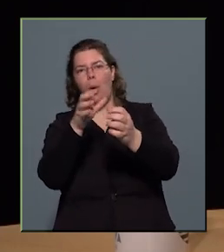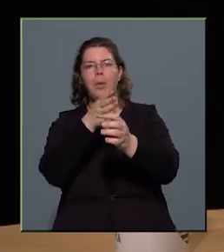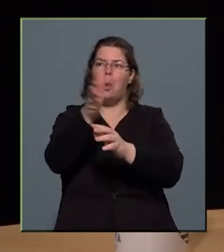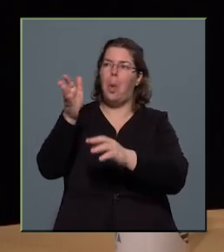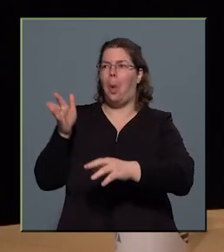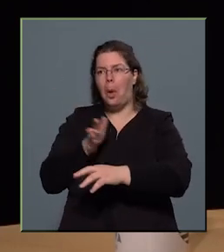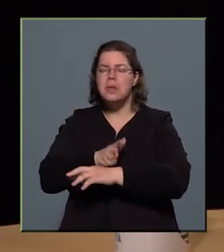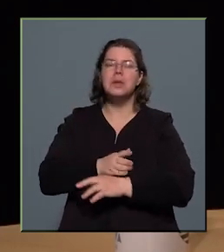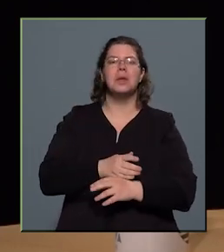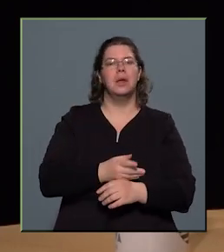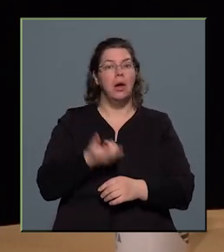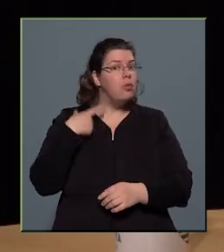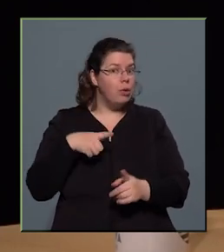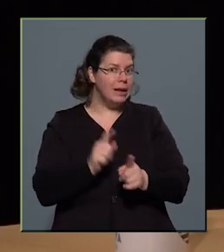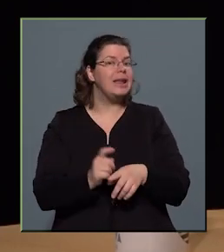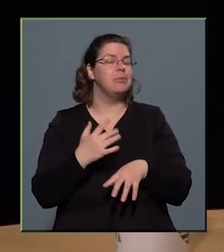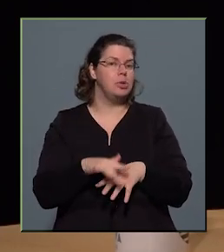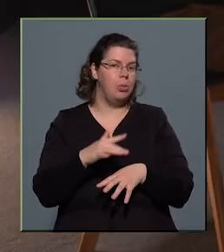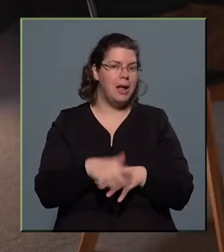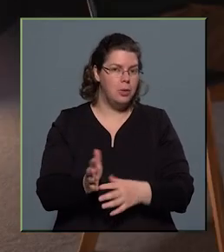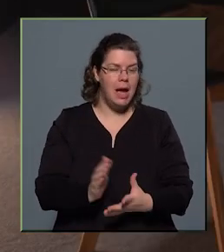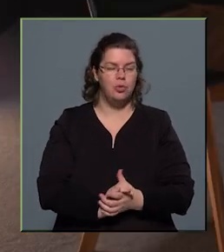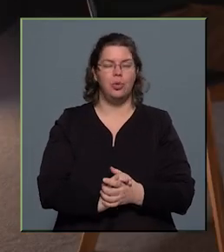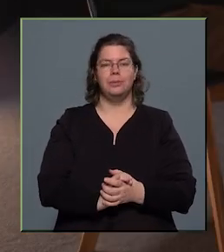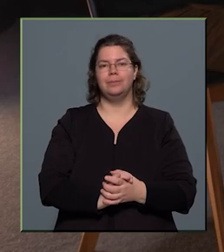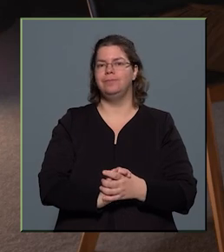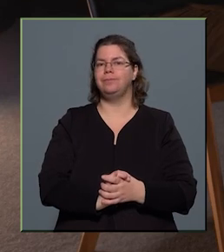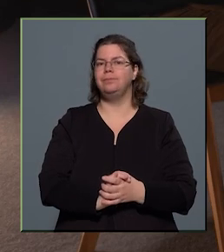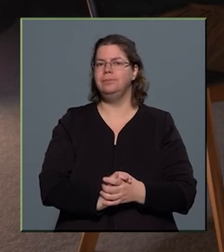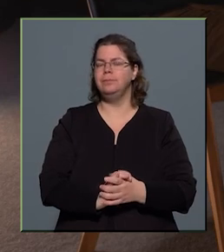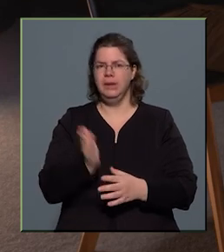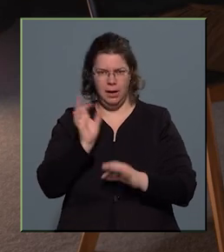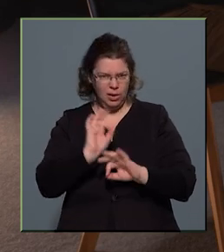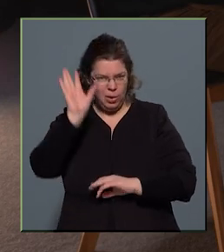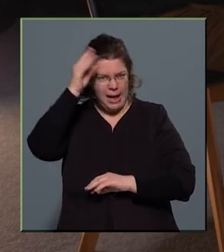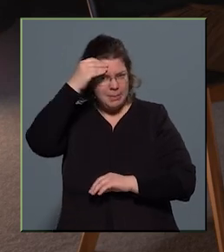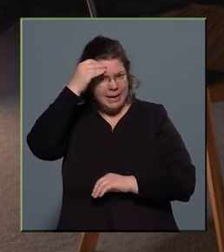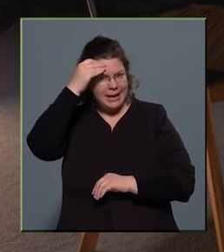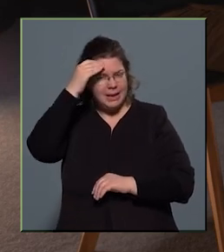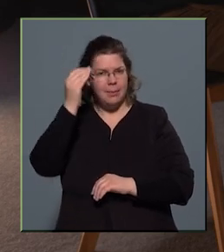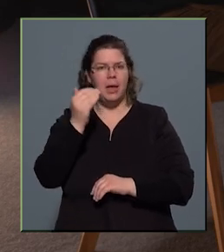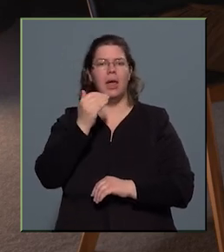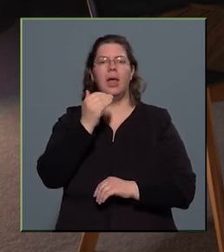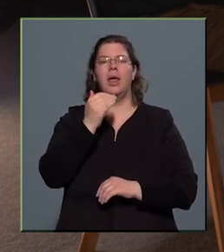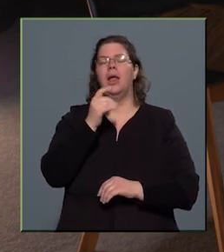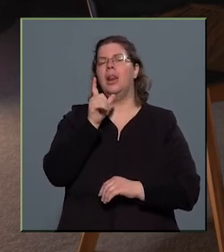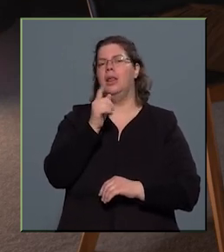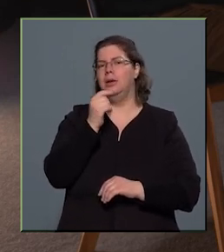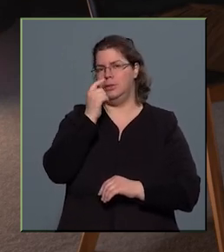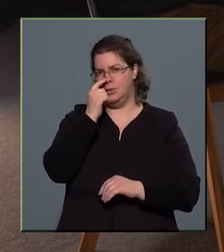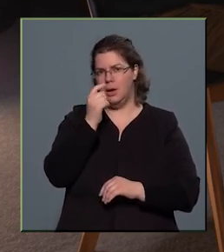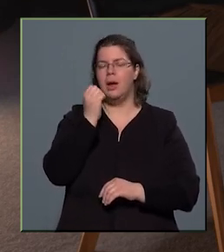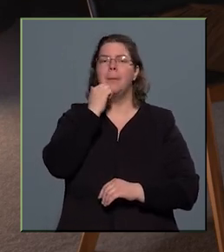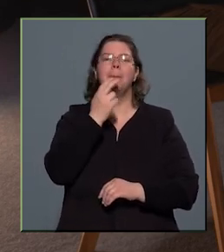voltak ilyen próbálkozások. Hogyha jól emlékszem, akkor Elon Musk, aki ugye a